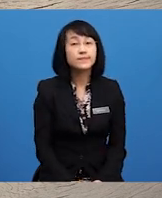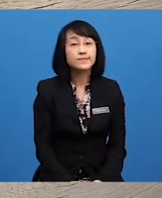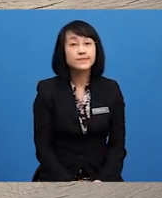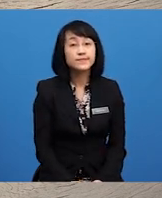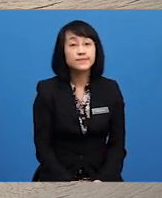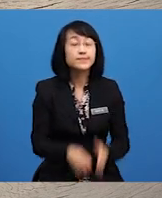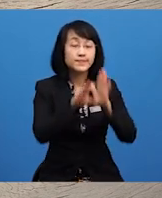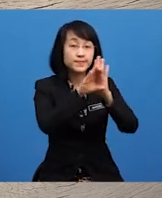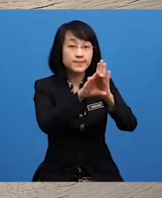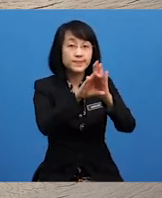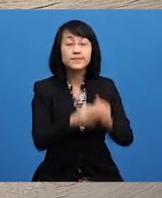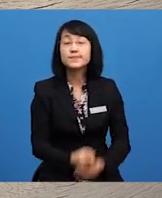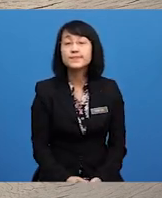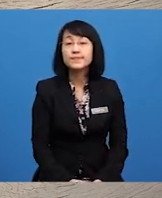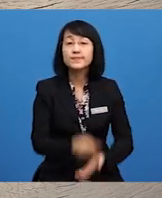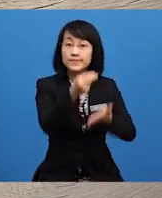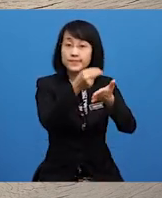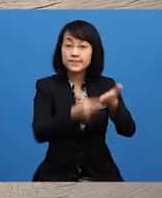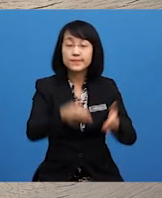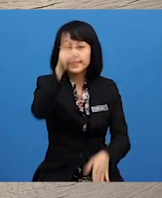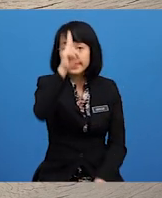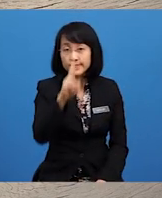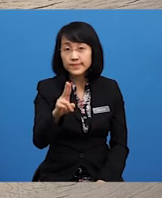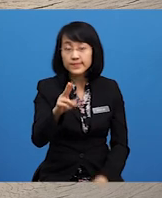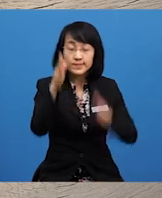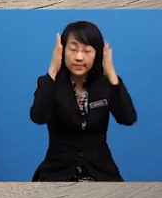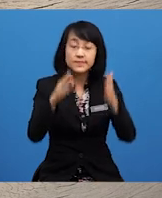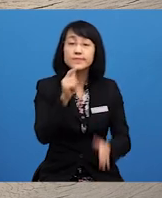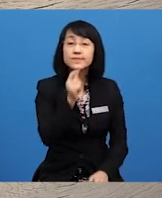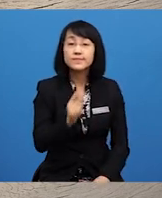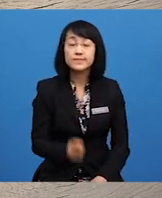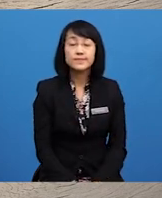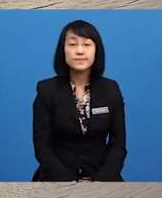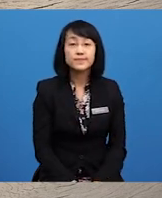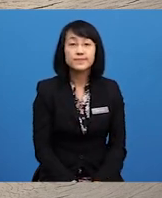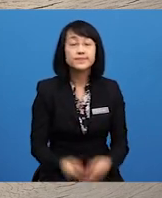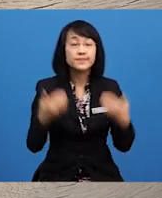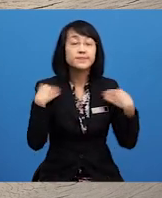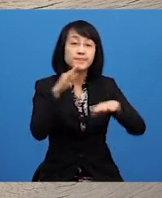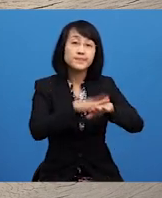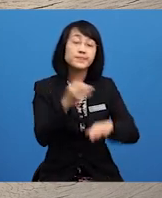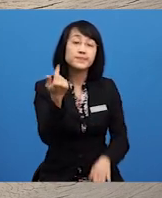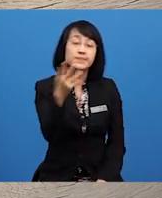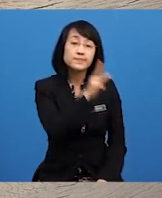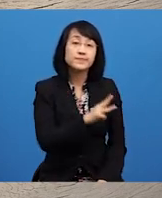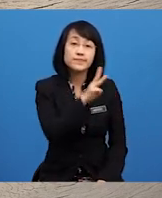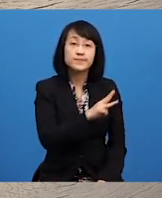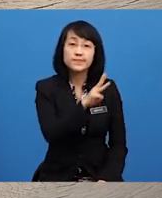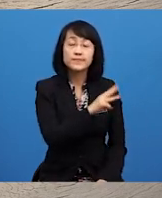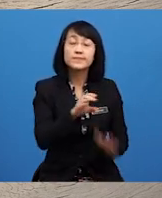Contoh Nilai menghormati orang tua Ada pada beberapa watak